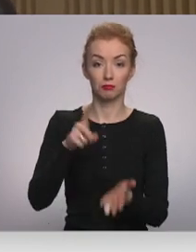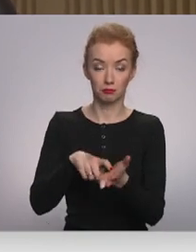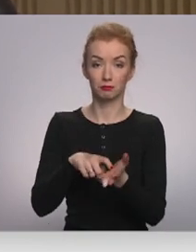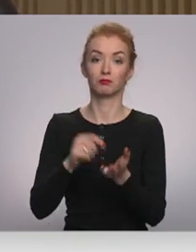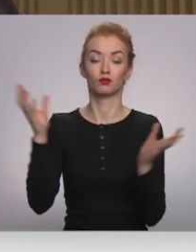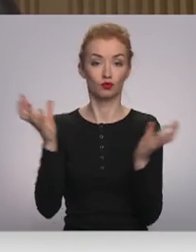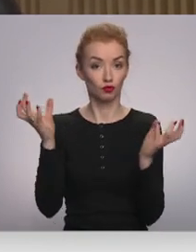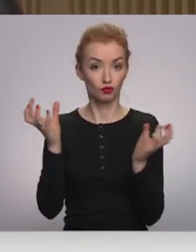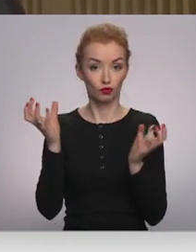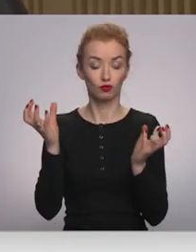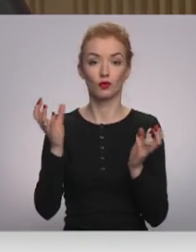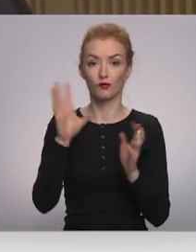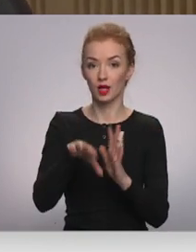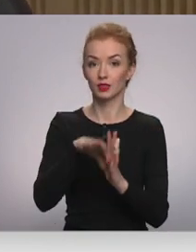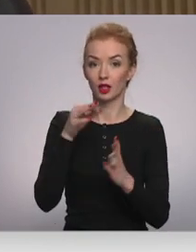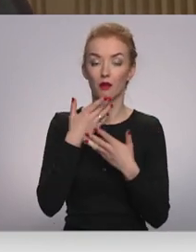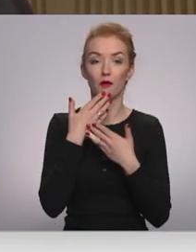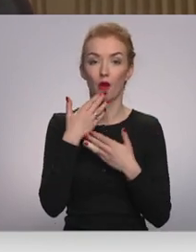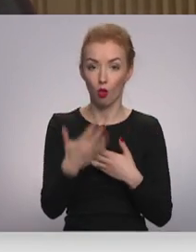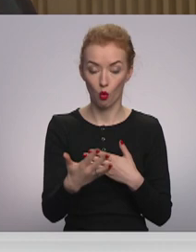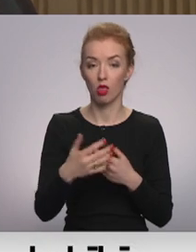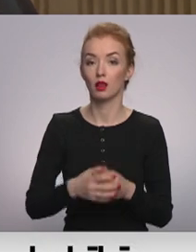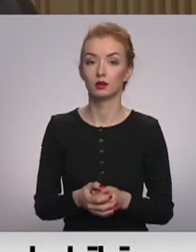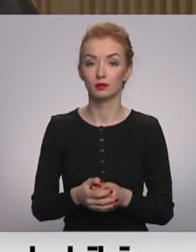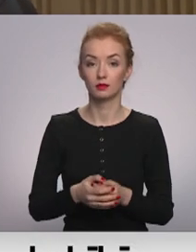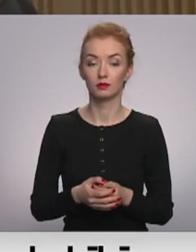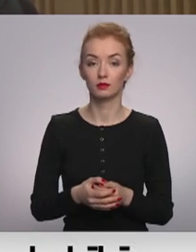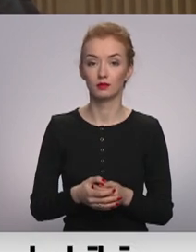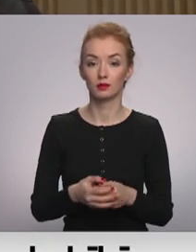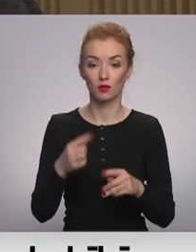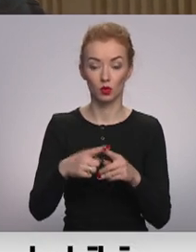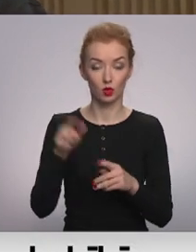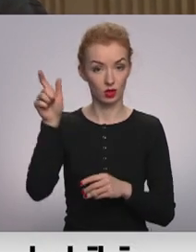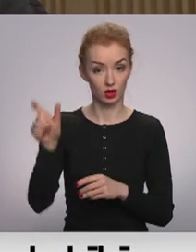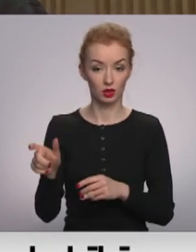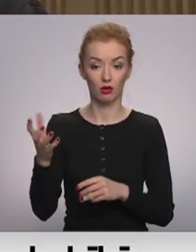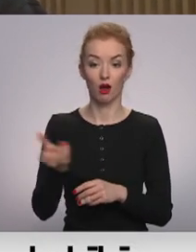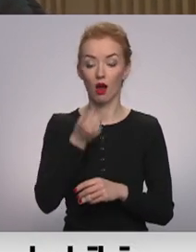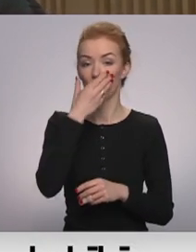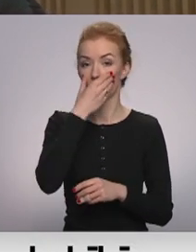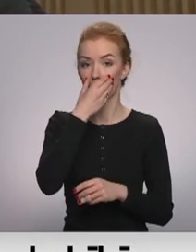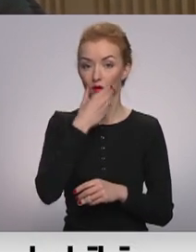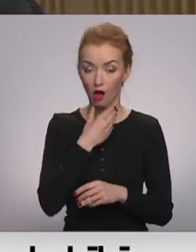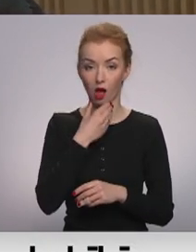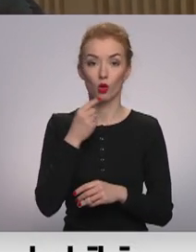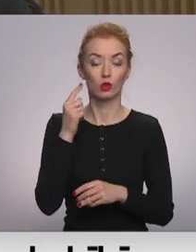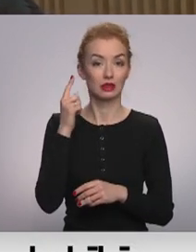kurā var izvēlēties arī vairākas valodas un noteikti tūkošana. Cilvēkiem ar vāju dzirdi ir